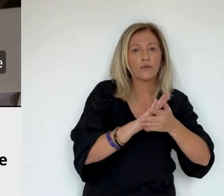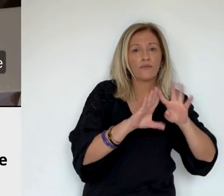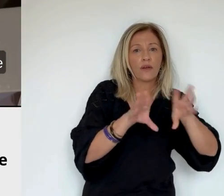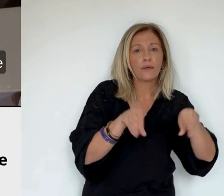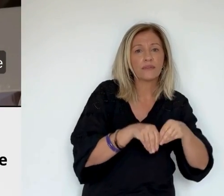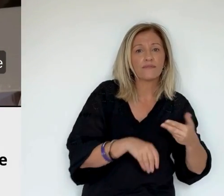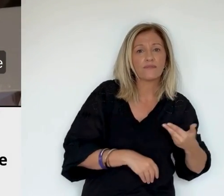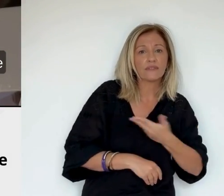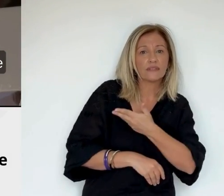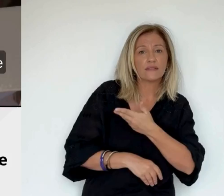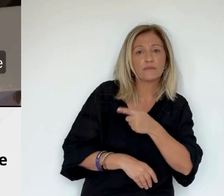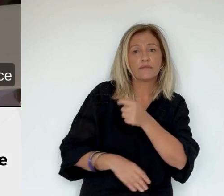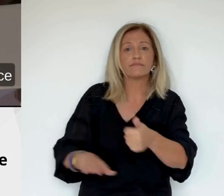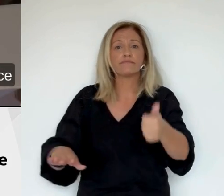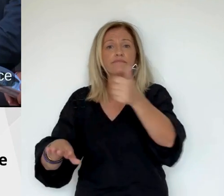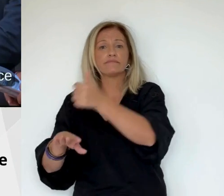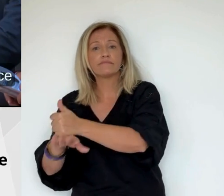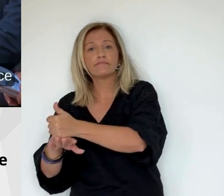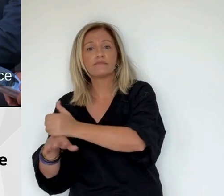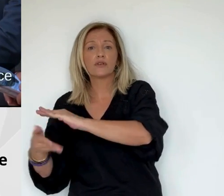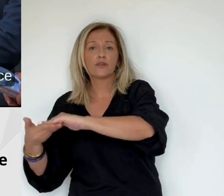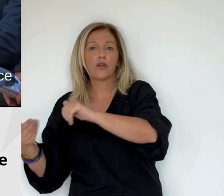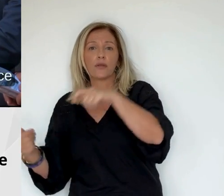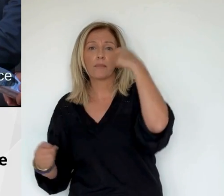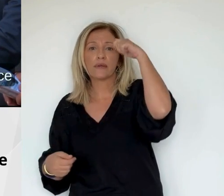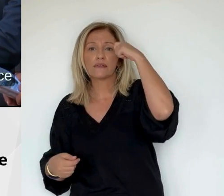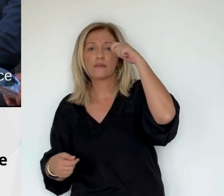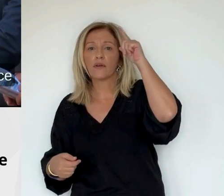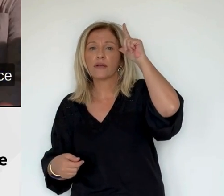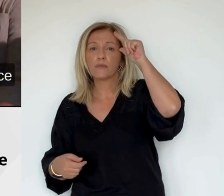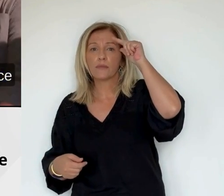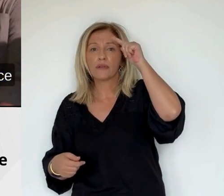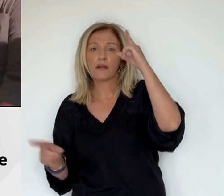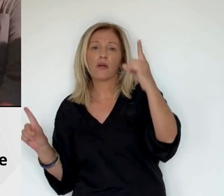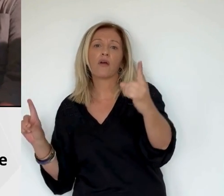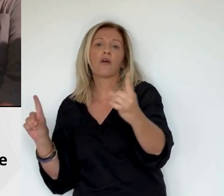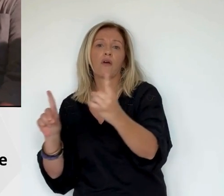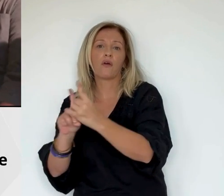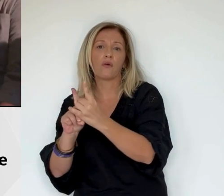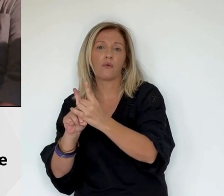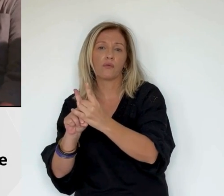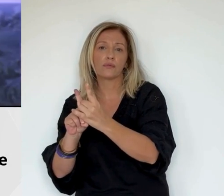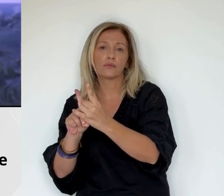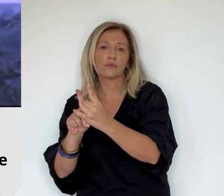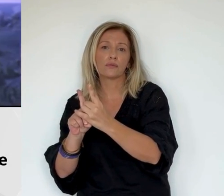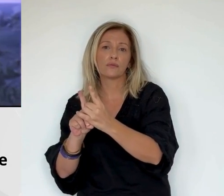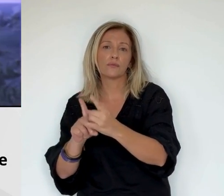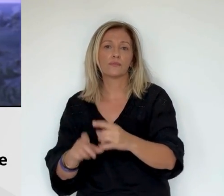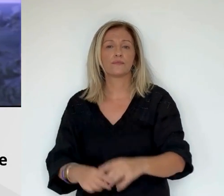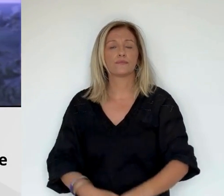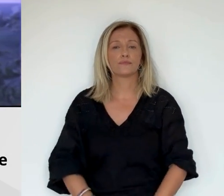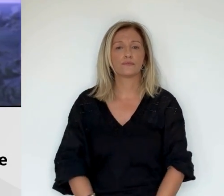de l'Association des familles de victimes sera reçu par un représentant de la présidence de la République. Courant.fr